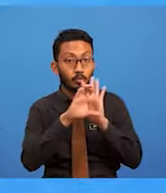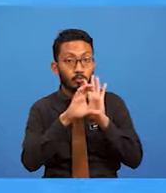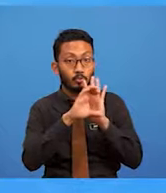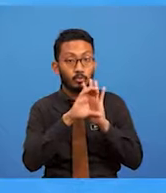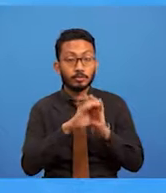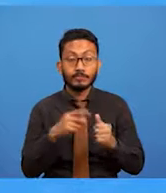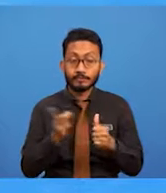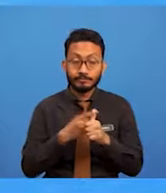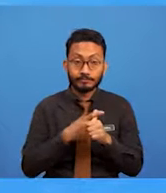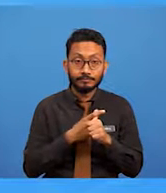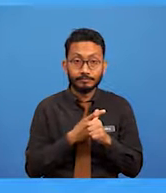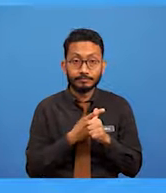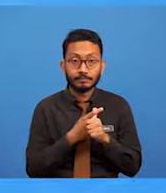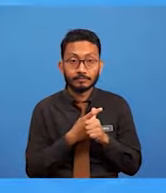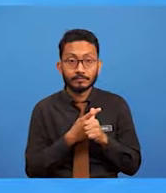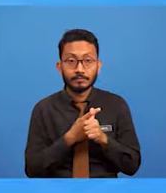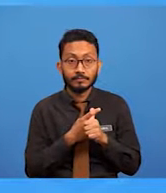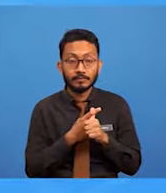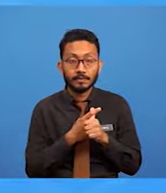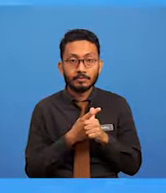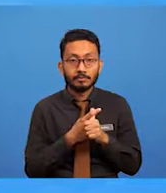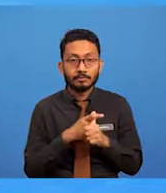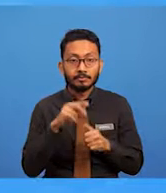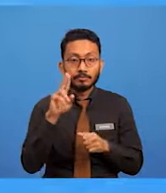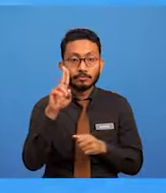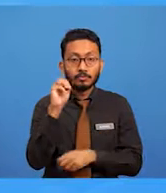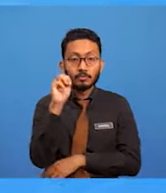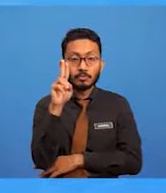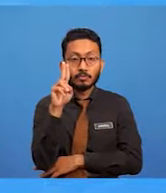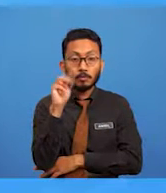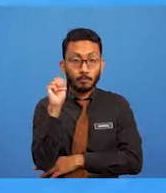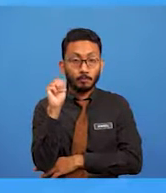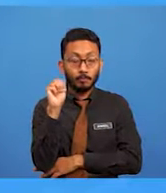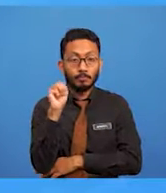sasaran pengguna umum ataupun general.